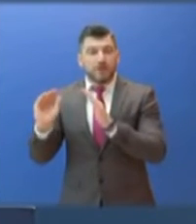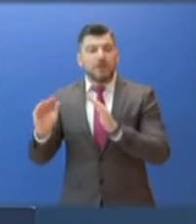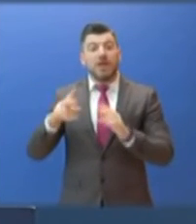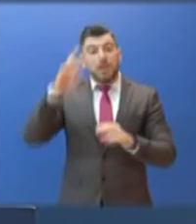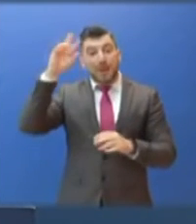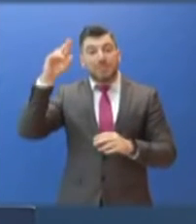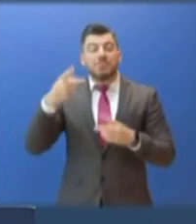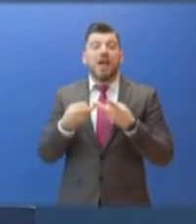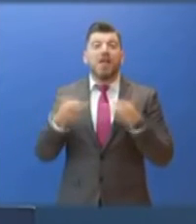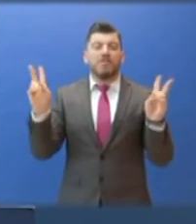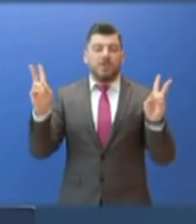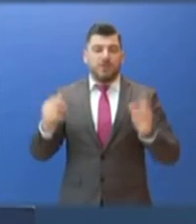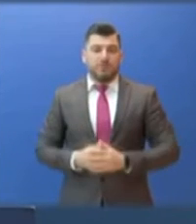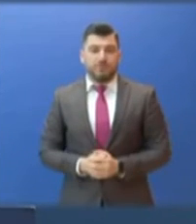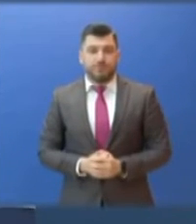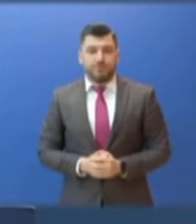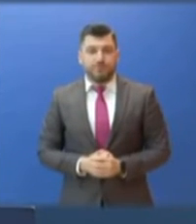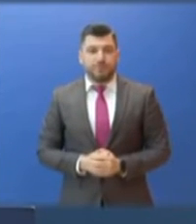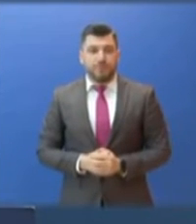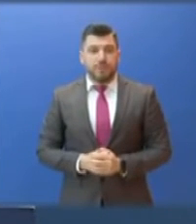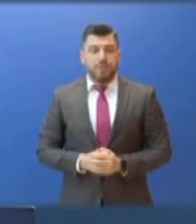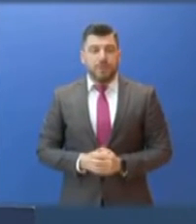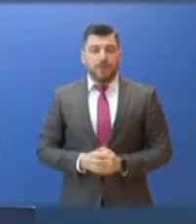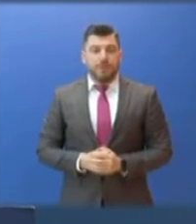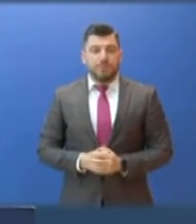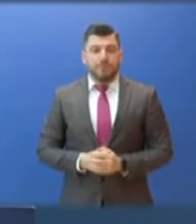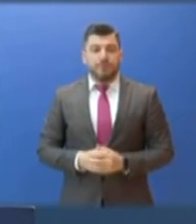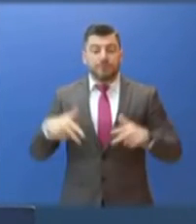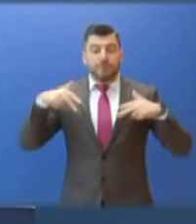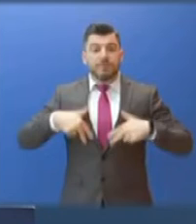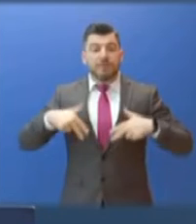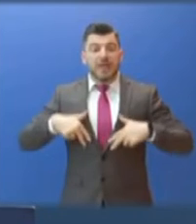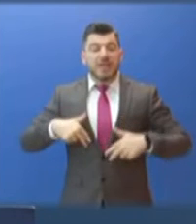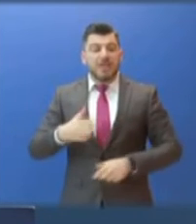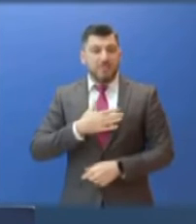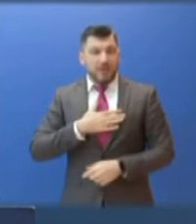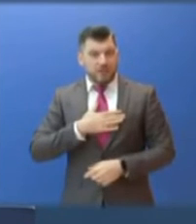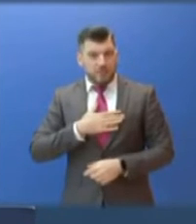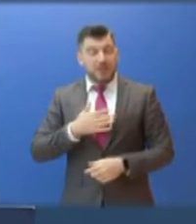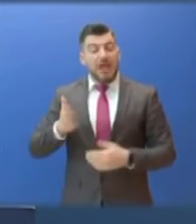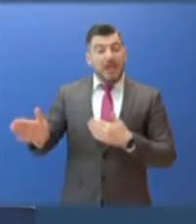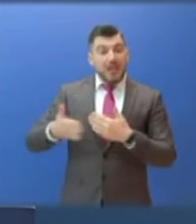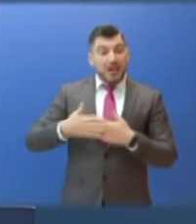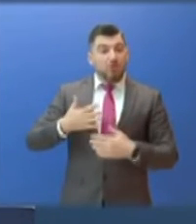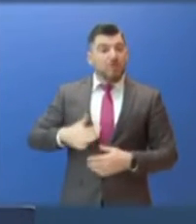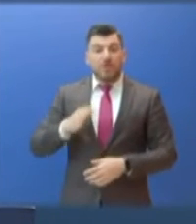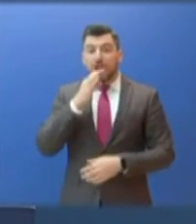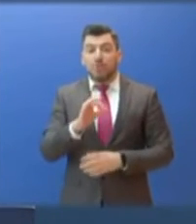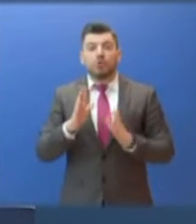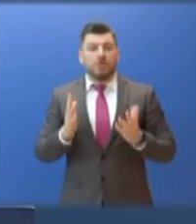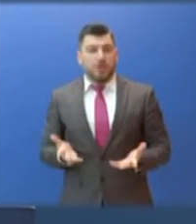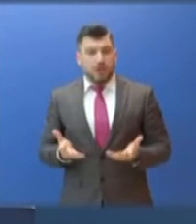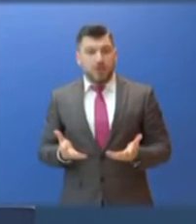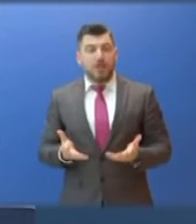πανεπιστήμια. Η κυβέρνησή μας, κλείνοντας, θα ήθελα να υπογραμμίσω ότι η βούληση της κυβέρνησής μας